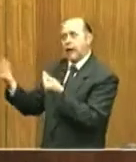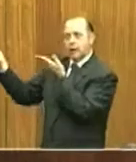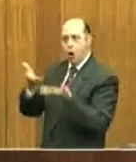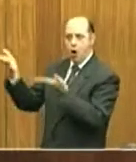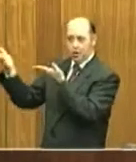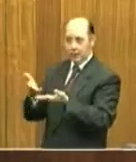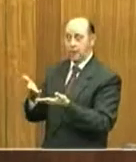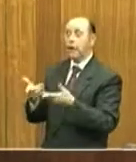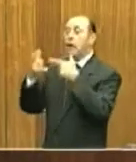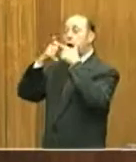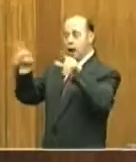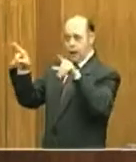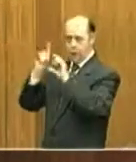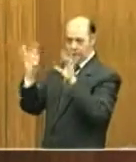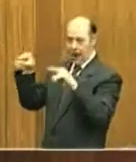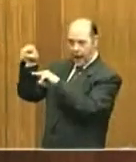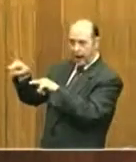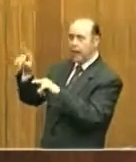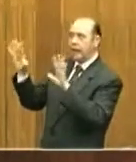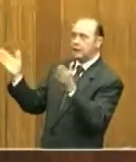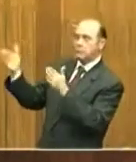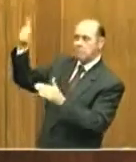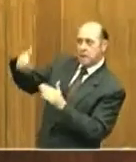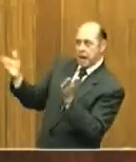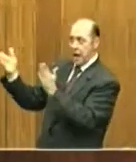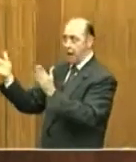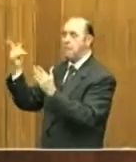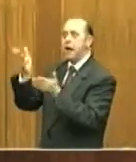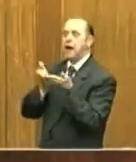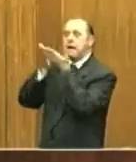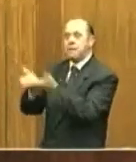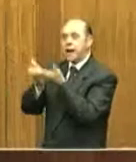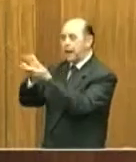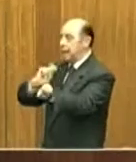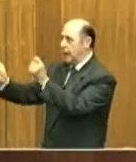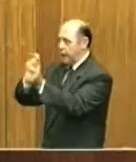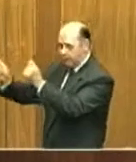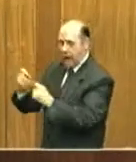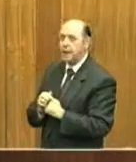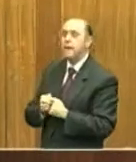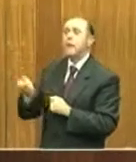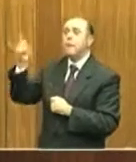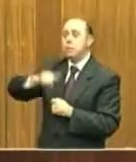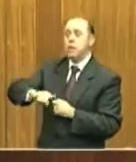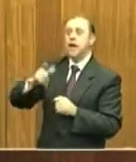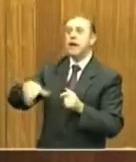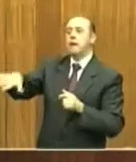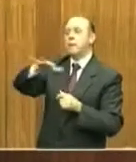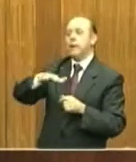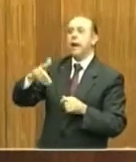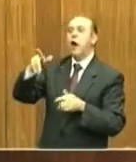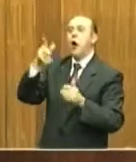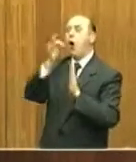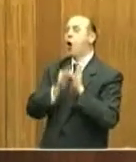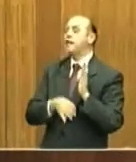Lingua franca nel X secolo negli ambiti marittimi e mercantili, negli atti dei capitoli generali dell'ordine di San Giovanni